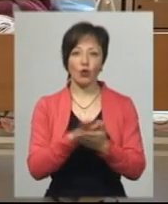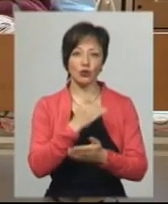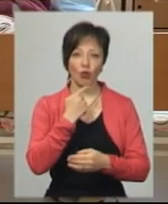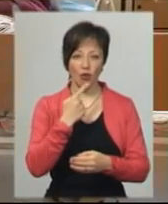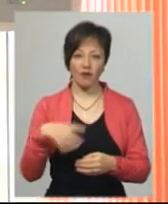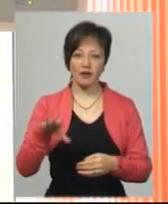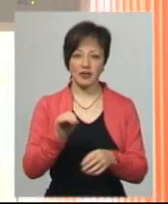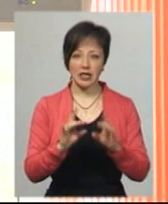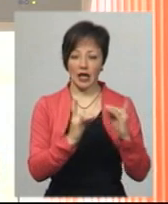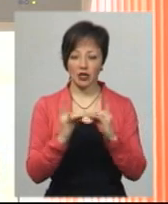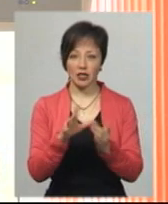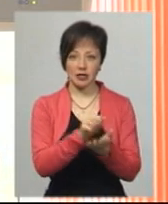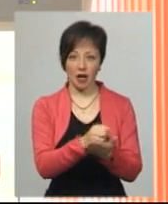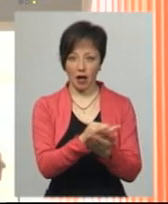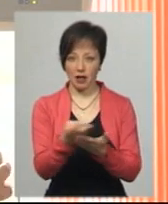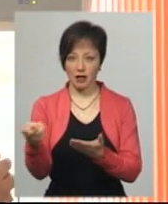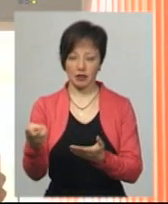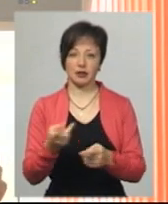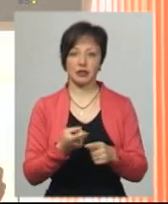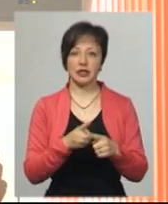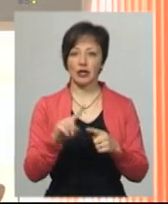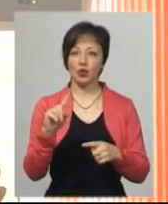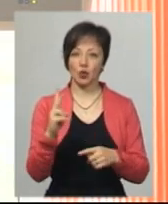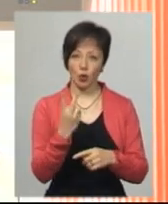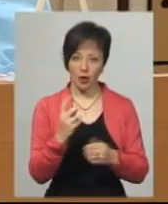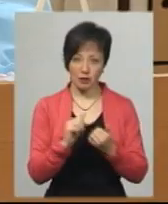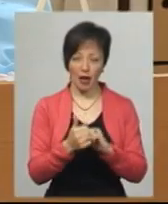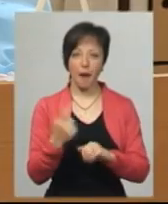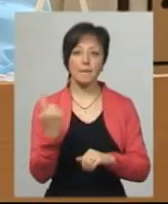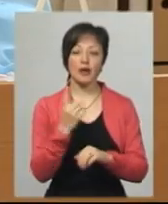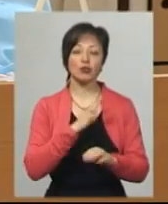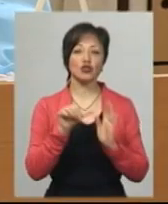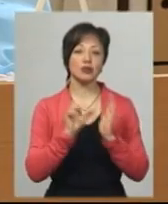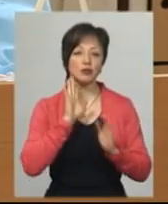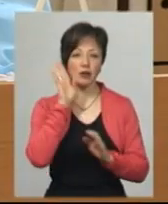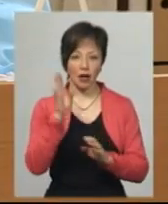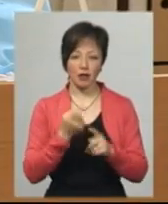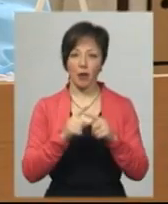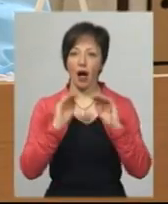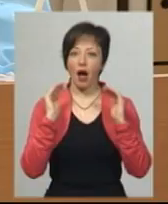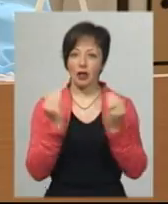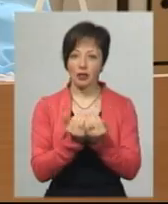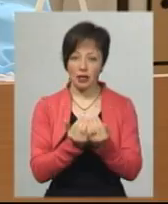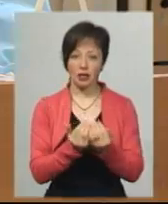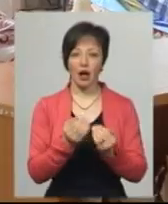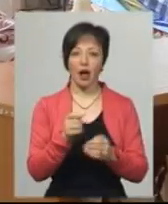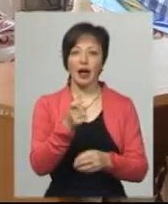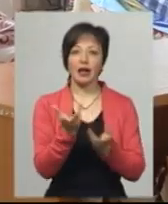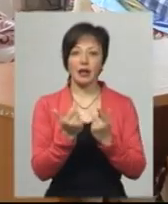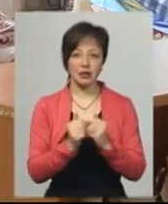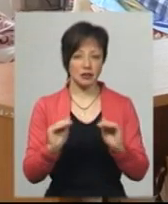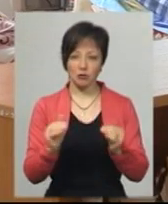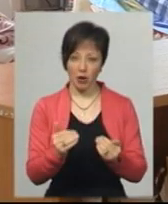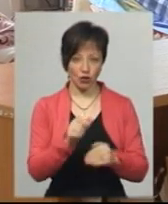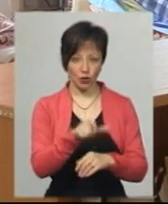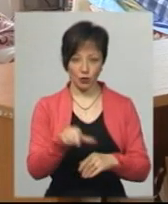усі ліжка зайняті. Це так звана друга зміна пацієнтів. Перша була о 6 ранку. На час карантину кількість пацієнтів у відділенні не зменшилася, каже